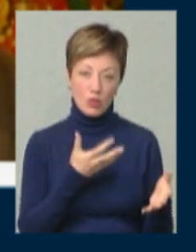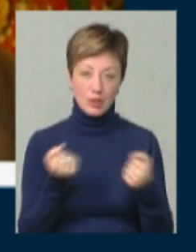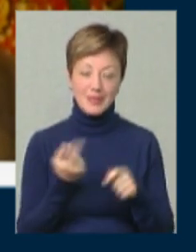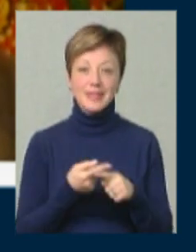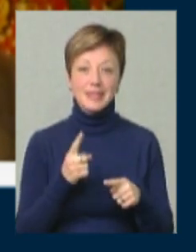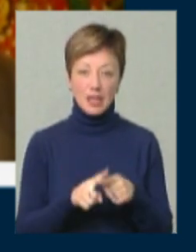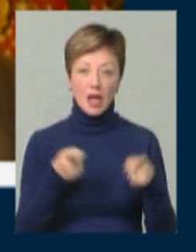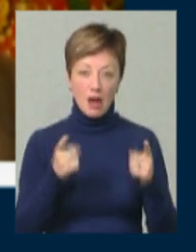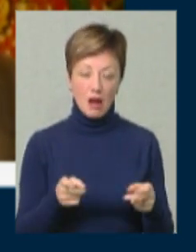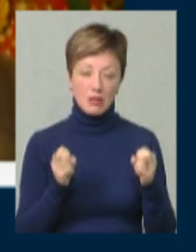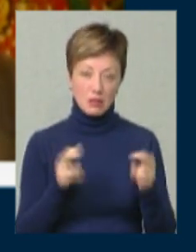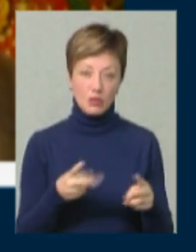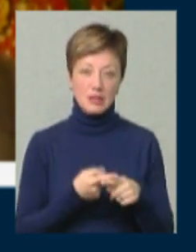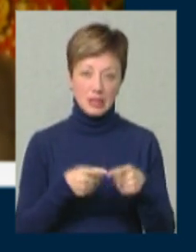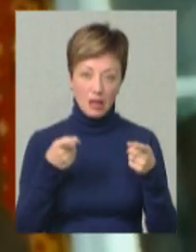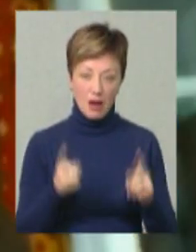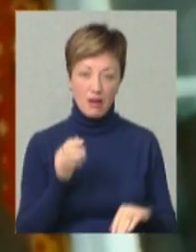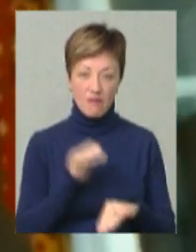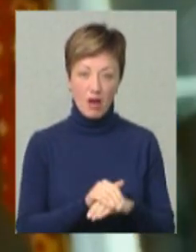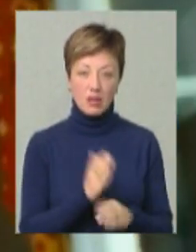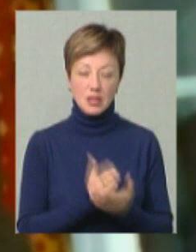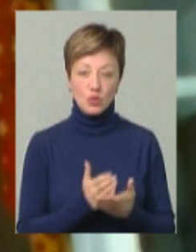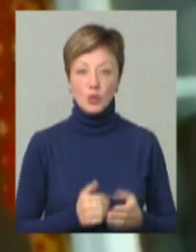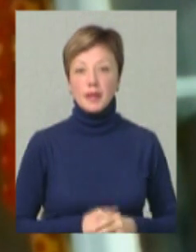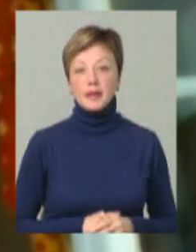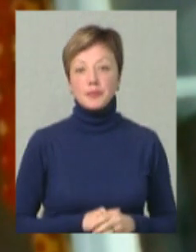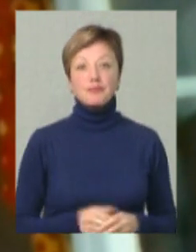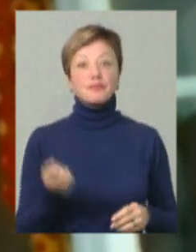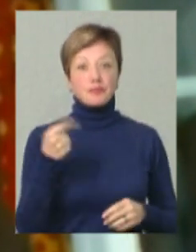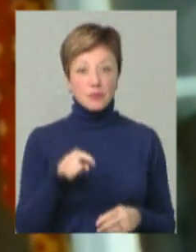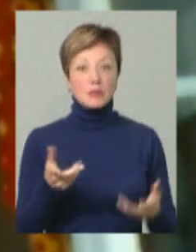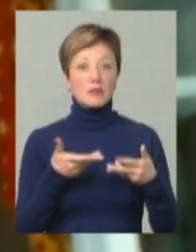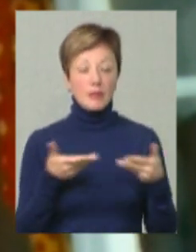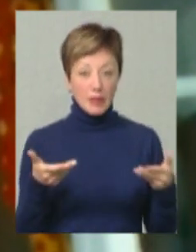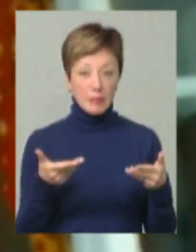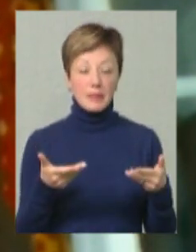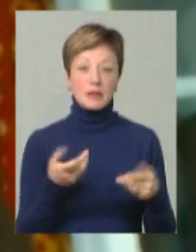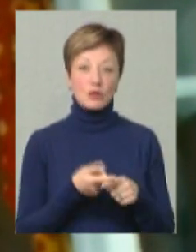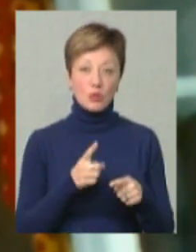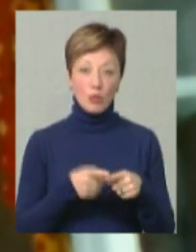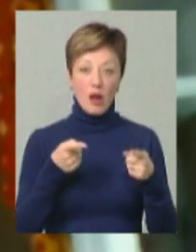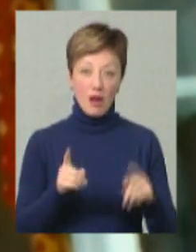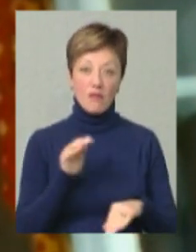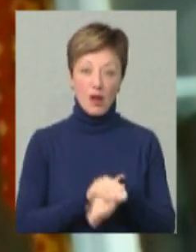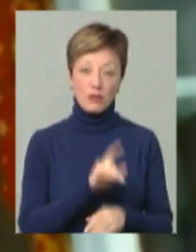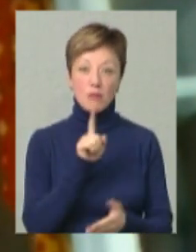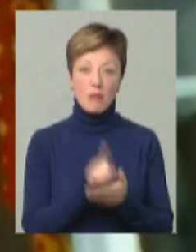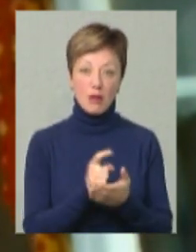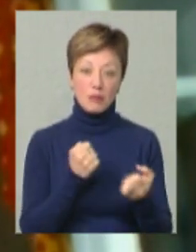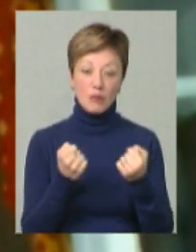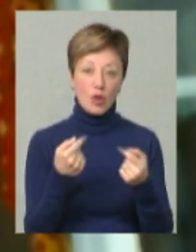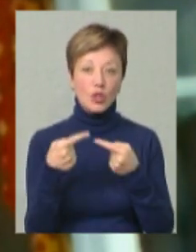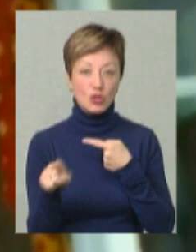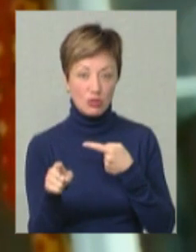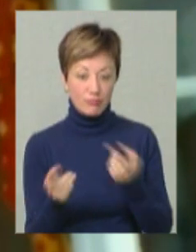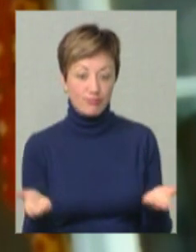Тобто це реальна загроза, це реальний факт, який існує. І тому ми цьому реальному факту маємо протиставити